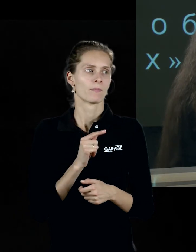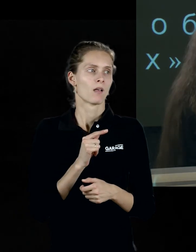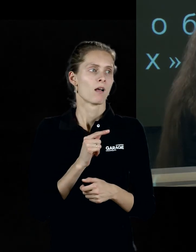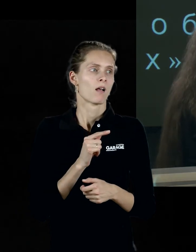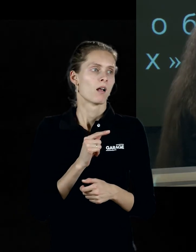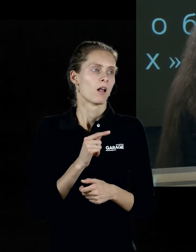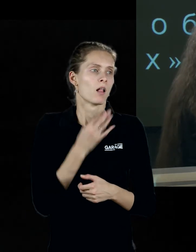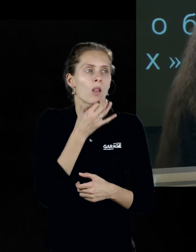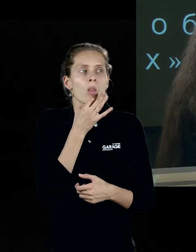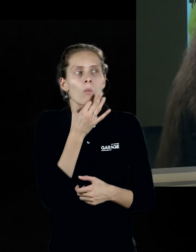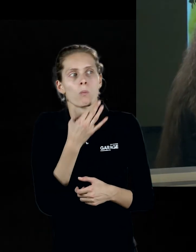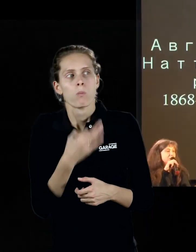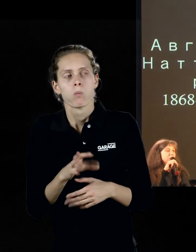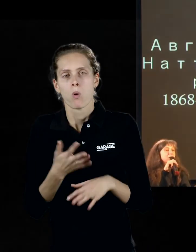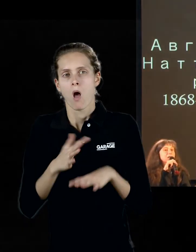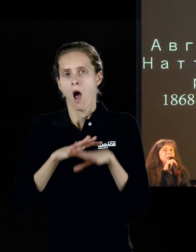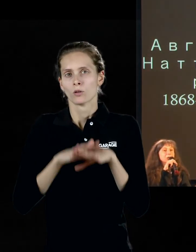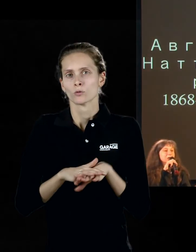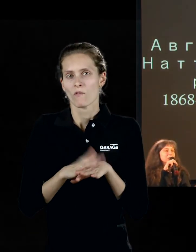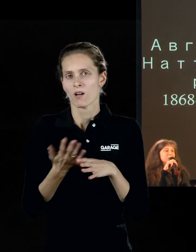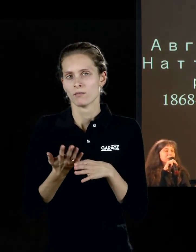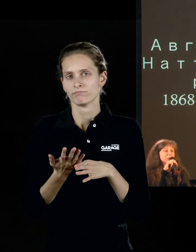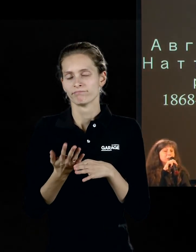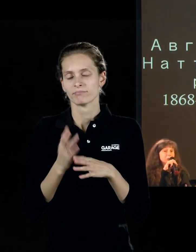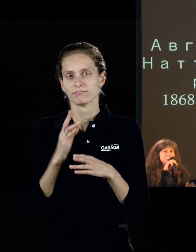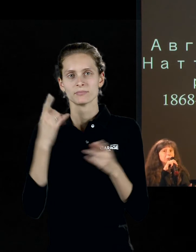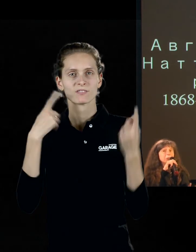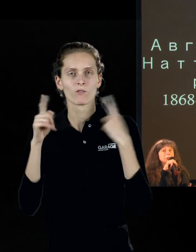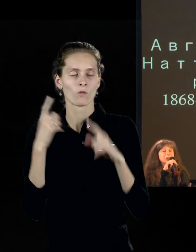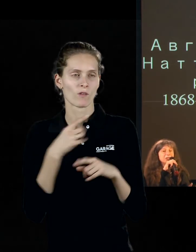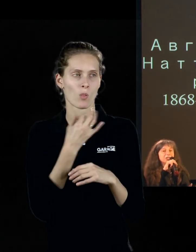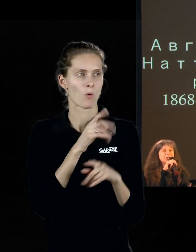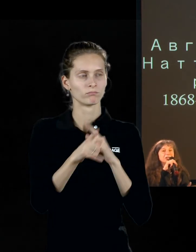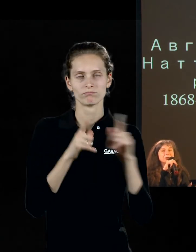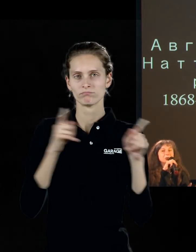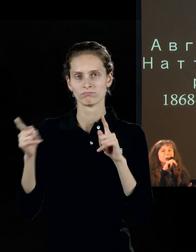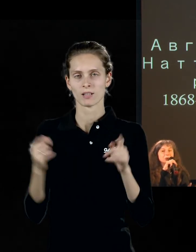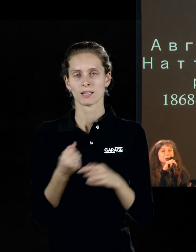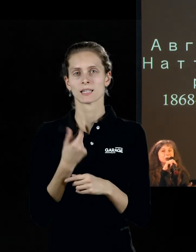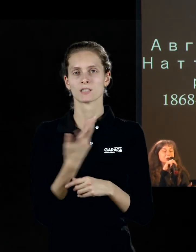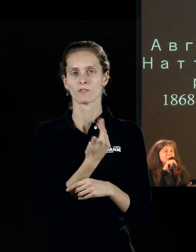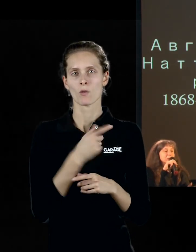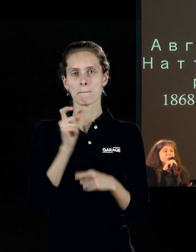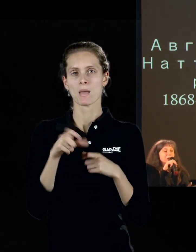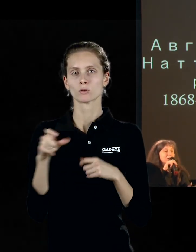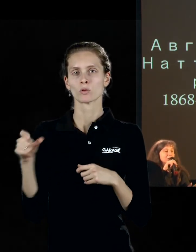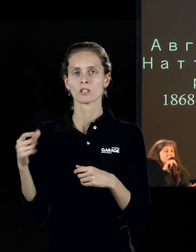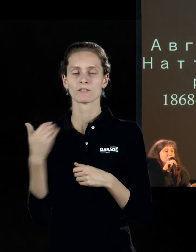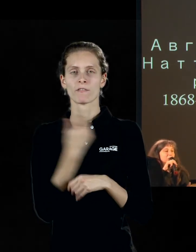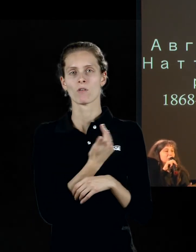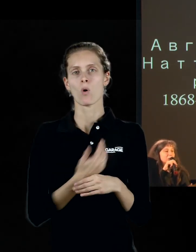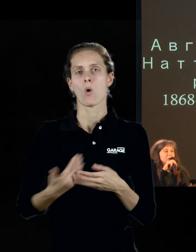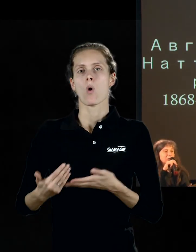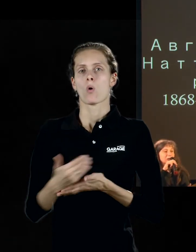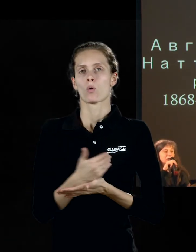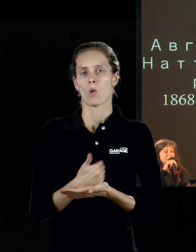любой основе творчества как такового. Вот несколько персонажей, художников из его коллекции.